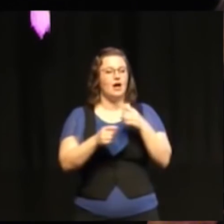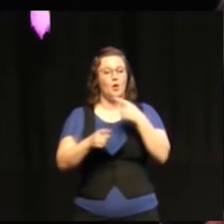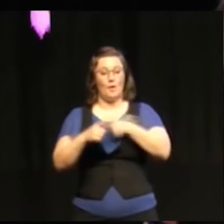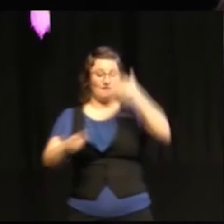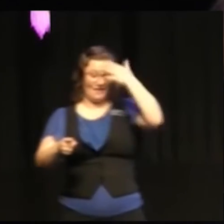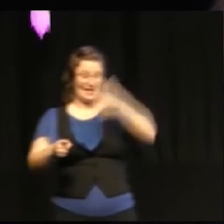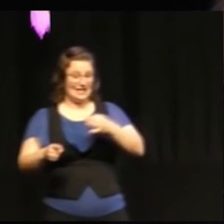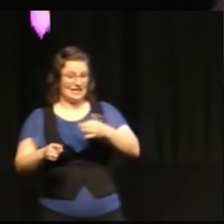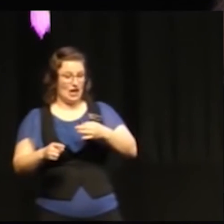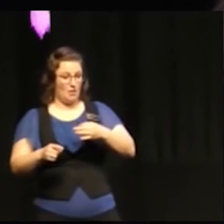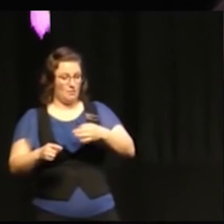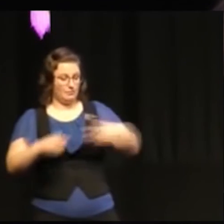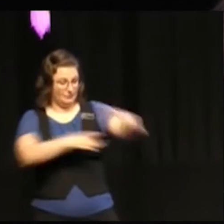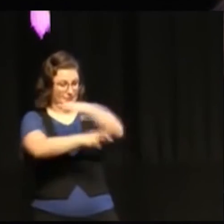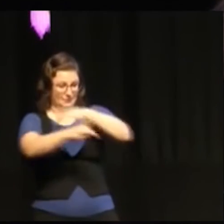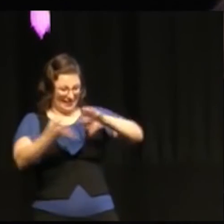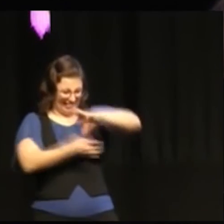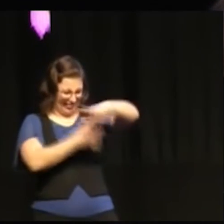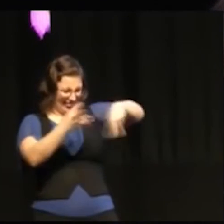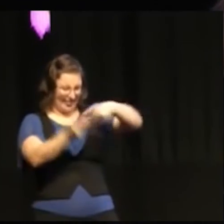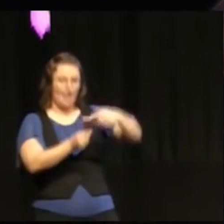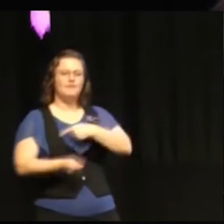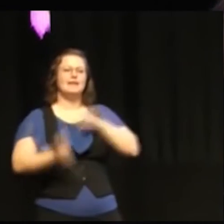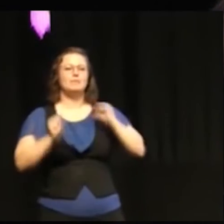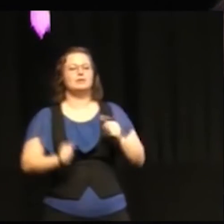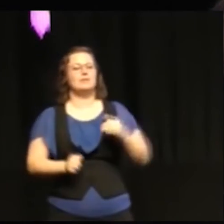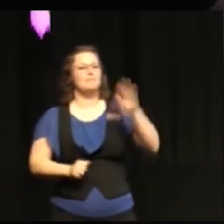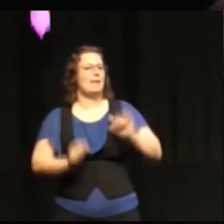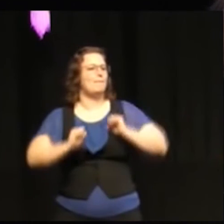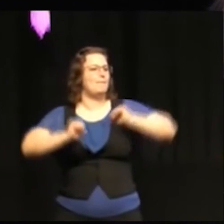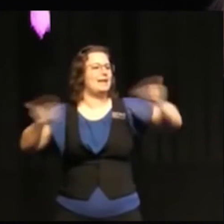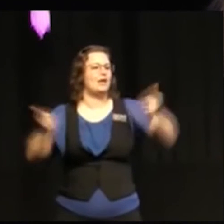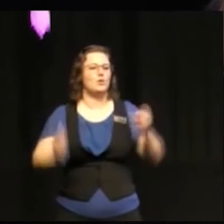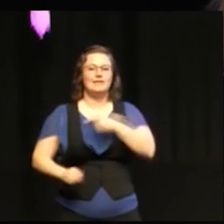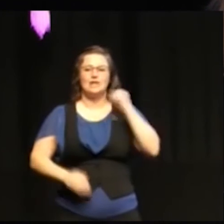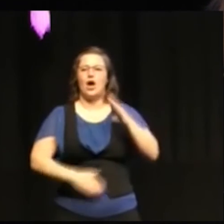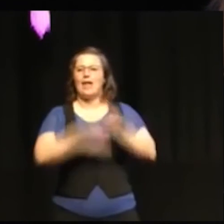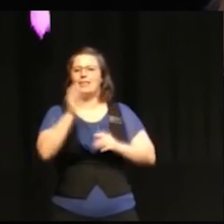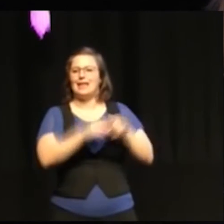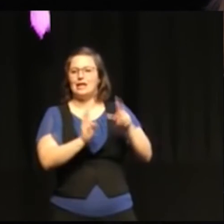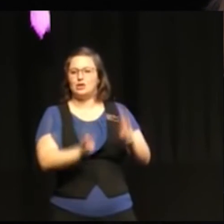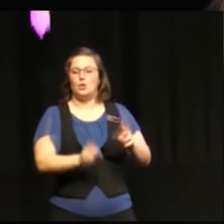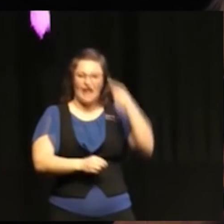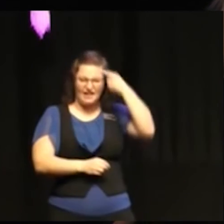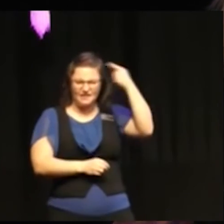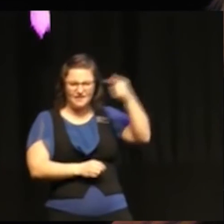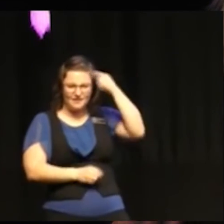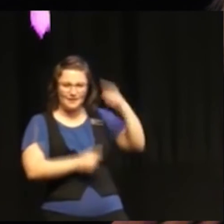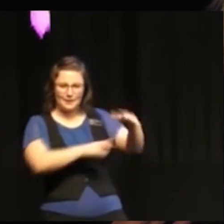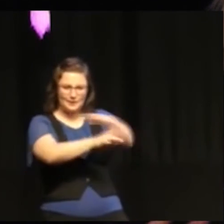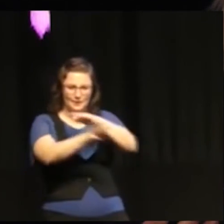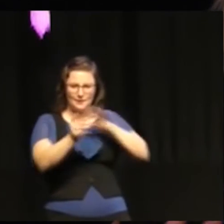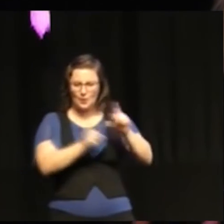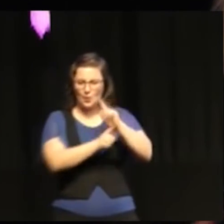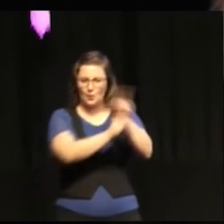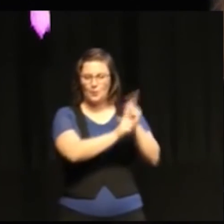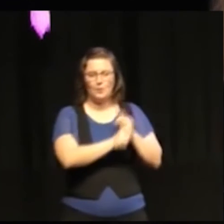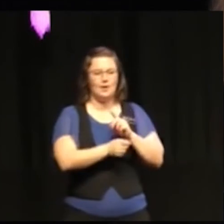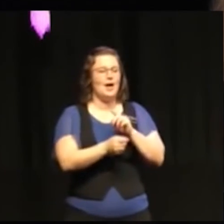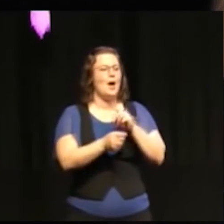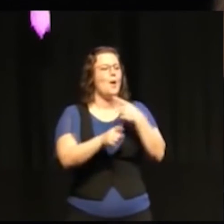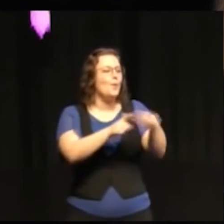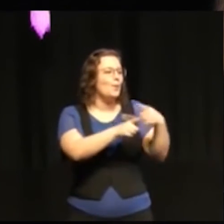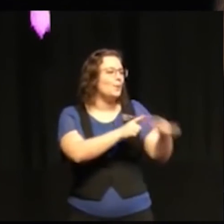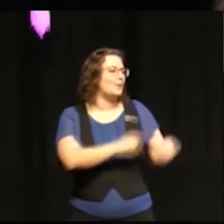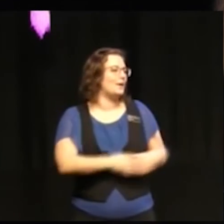beredda på hur vi agerar kring det och i det finns det ju risk att